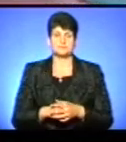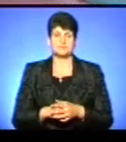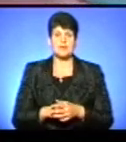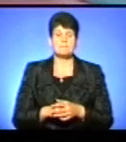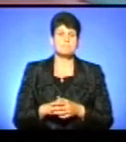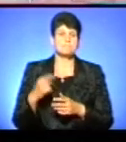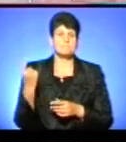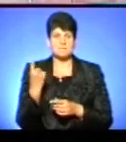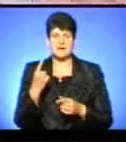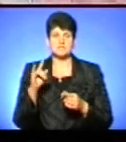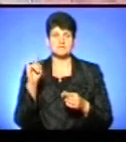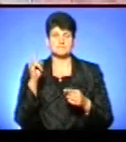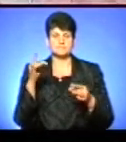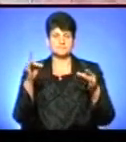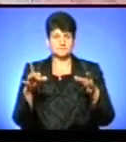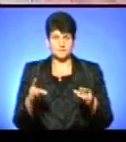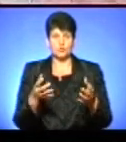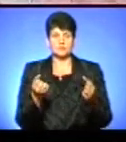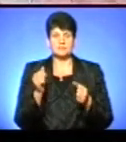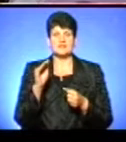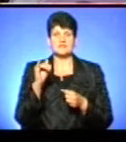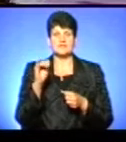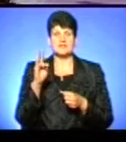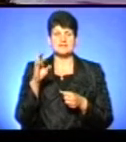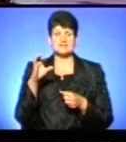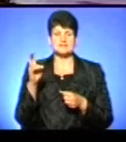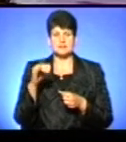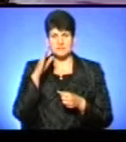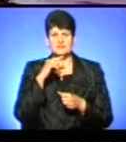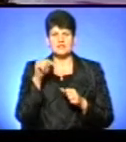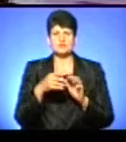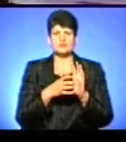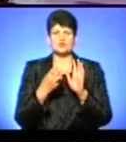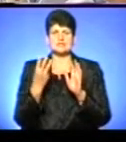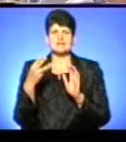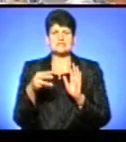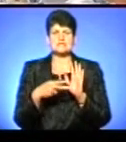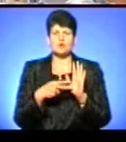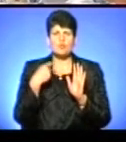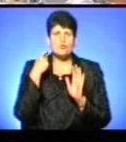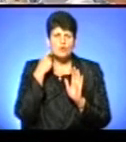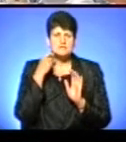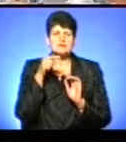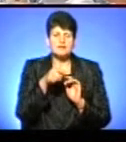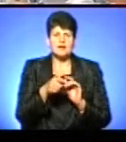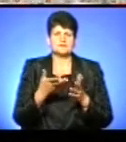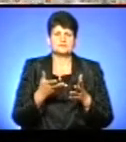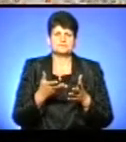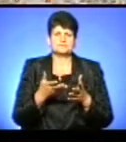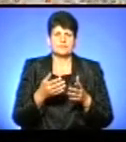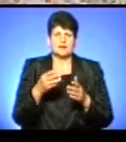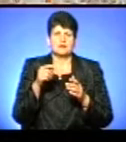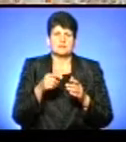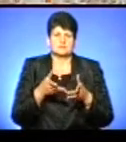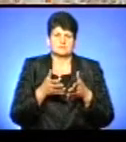«Бейбібокс» від держави отримали фінські батьки в 1937 році. Так, зокрема, заохочували вагітних жінок народжувати в